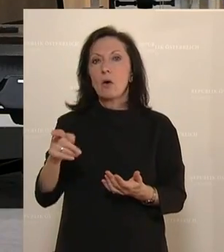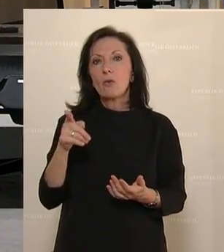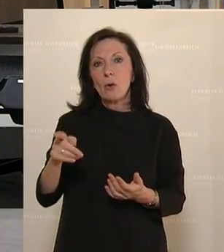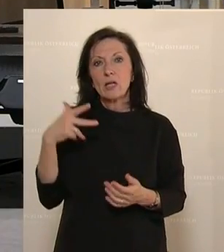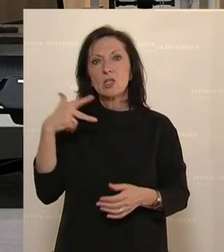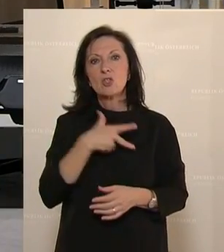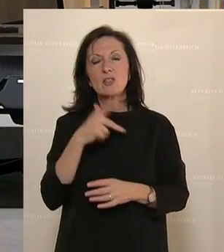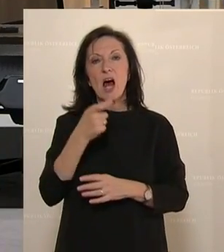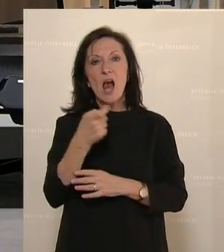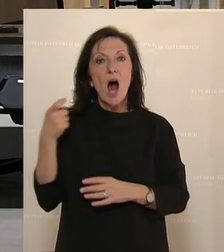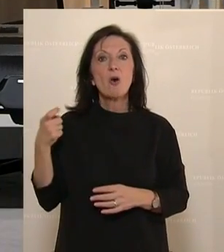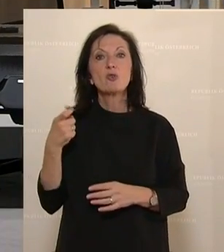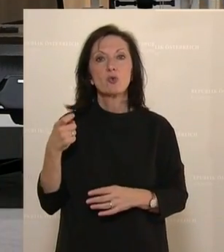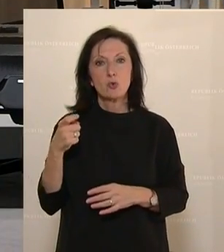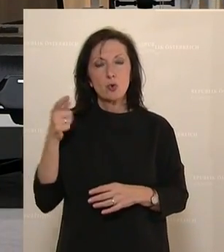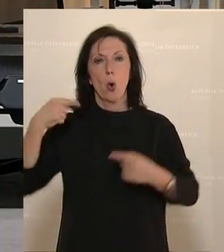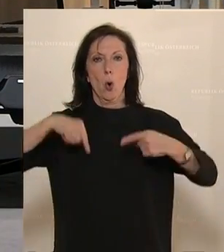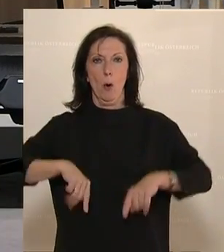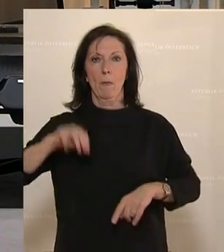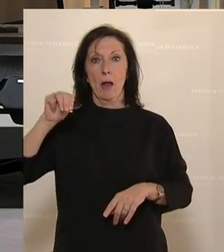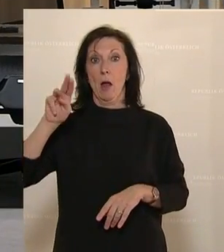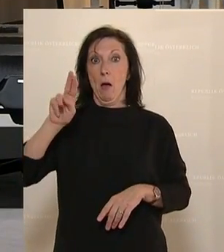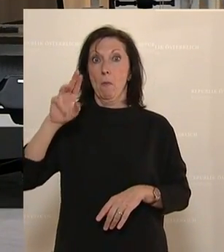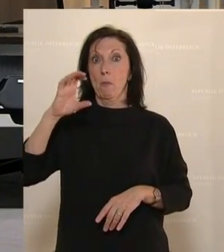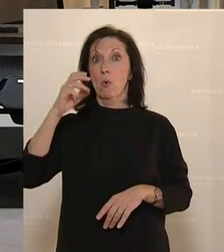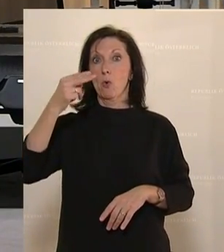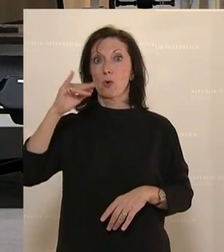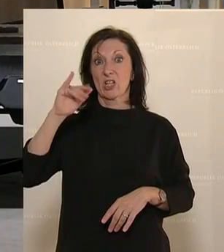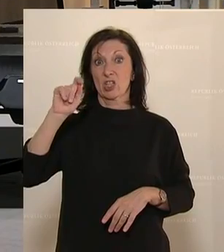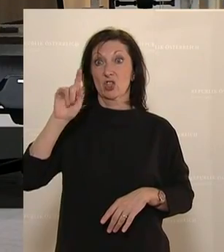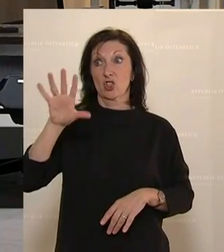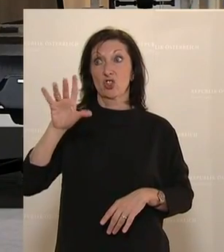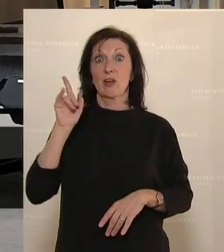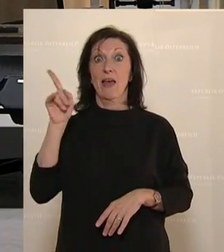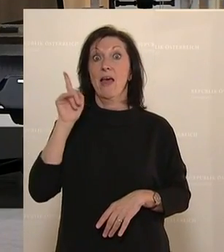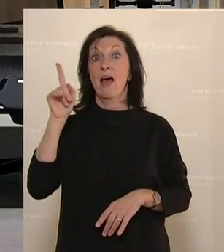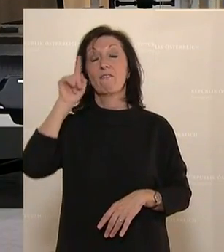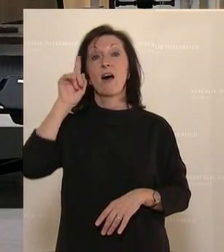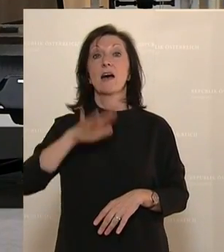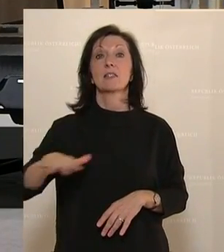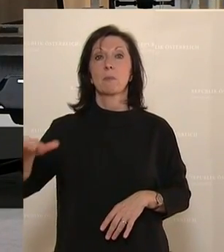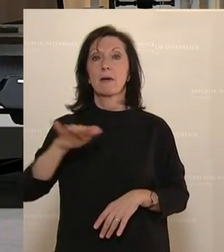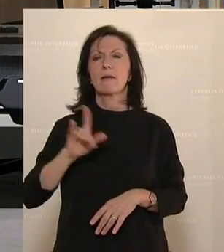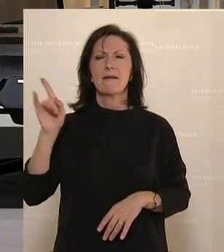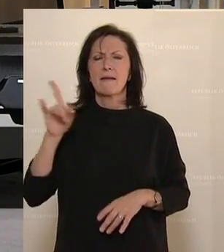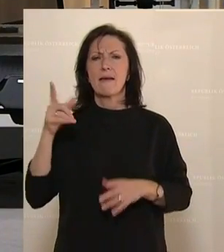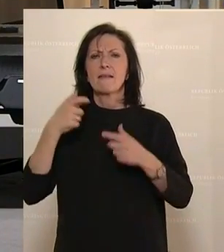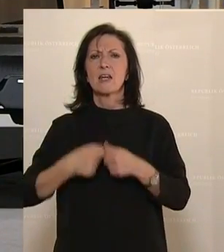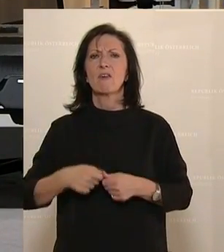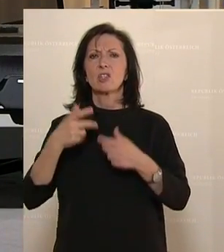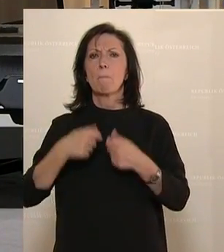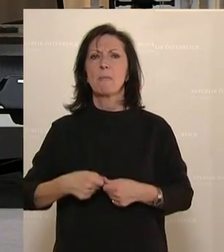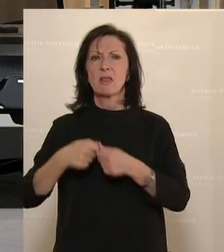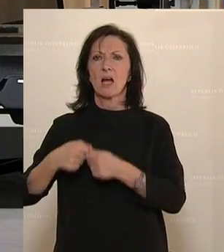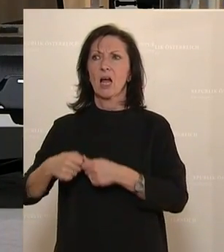Sozialausschuss Obmann Muchitsch, der dafür seine Klientel eine sehr gute Arbeit macht und dessen Gewerkschaftsmitglieder sich von ihm